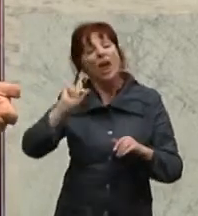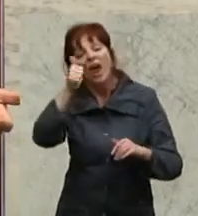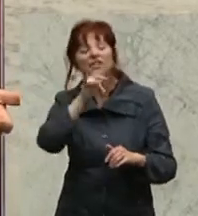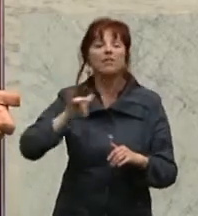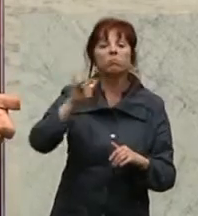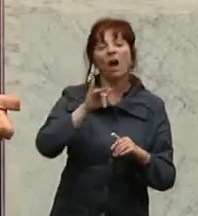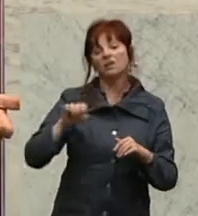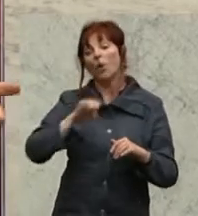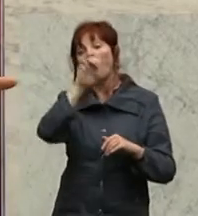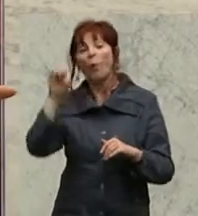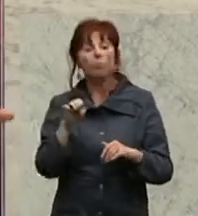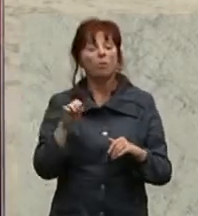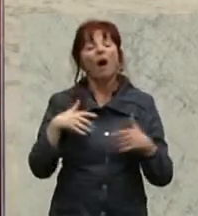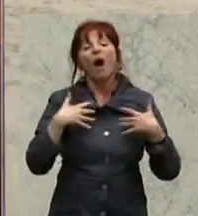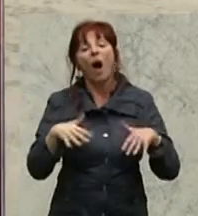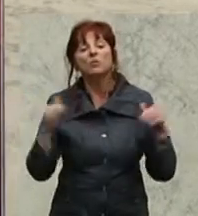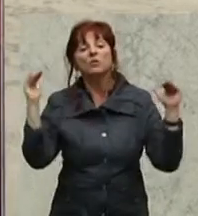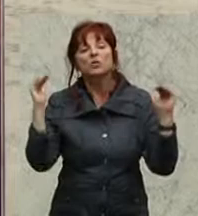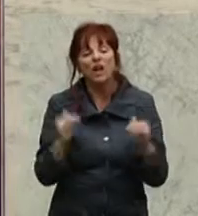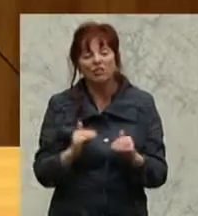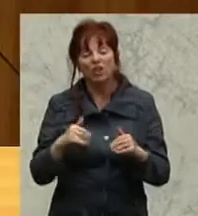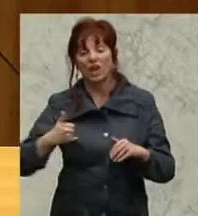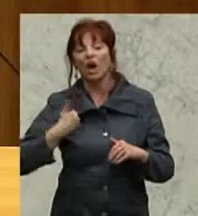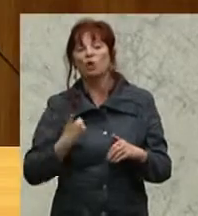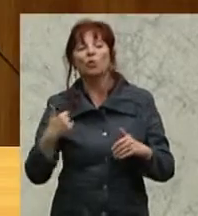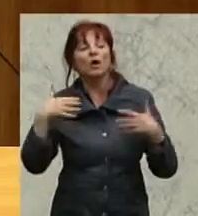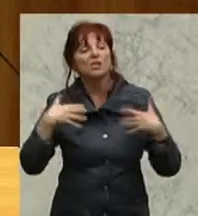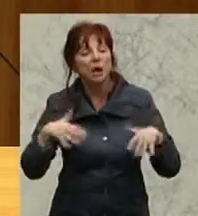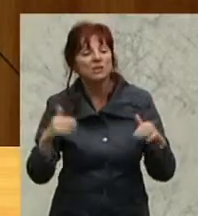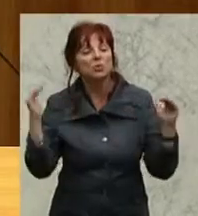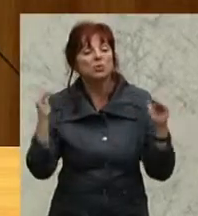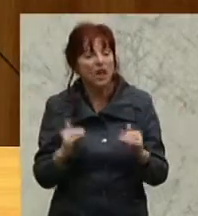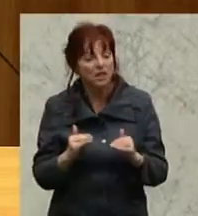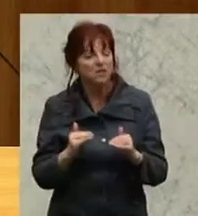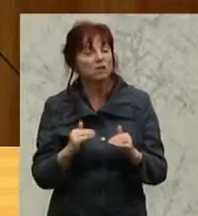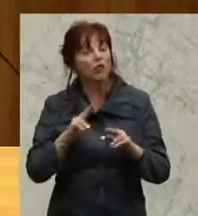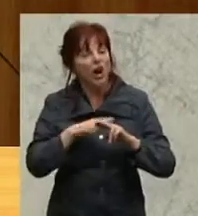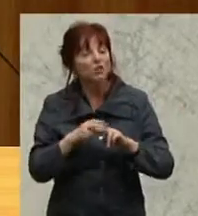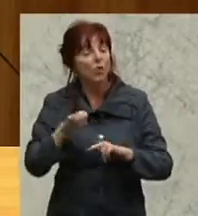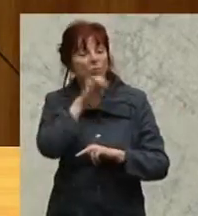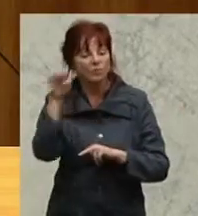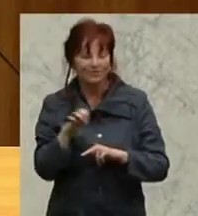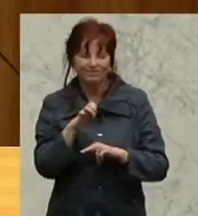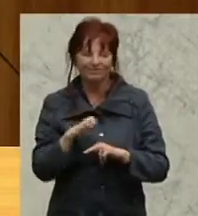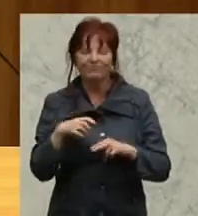Jugendarbeitslosigkeit. Ich sage Ihnen einmal, die Arbeitslosigkeit ist um 22